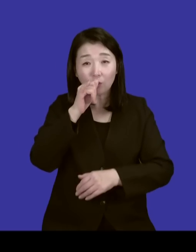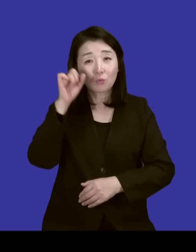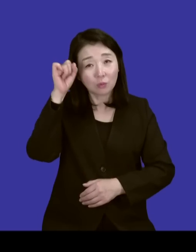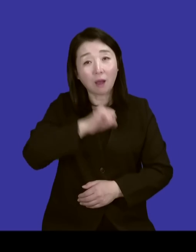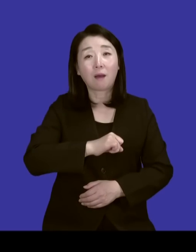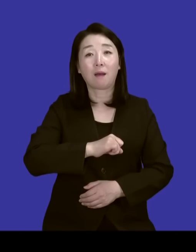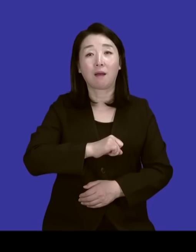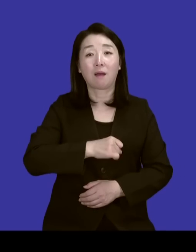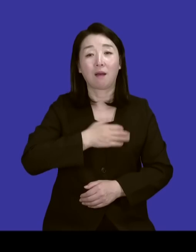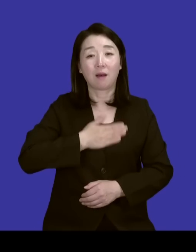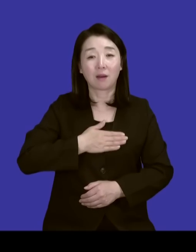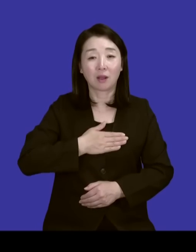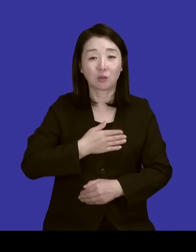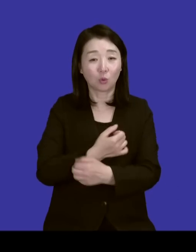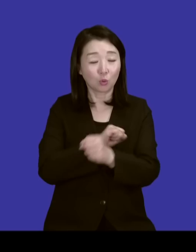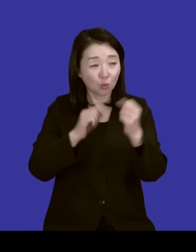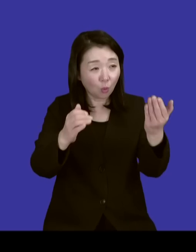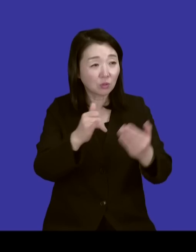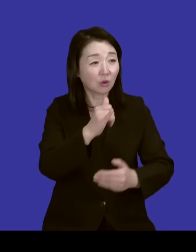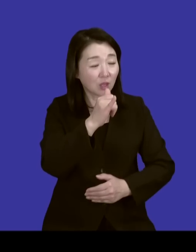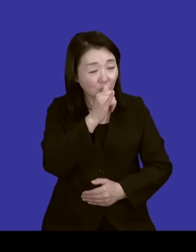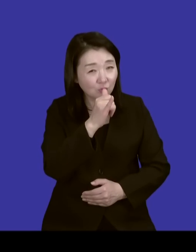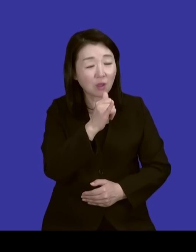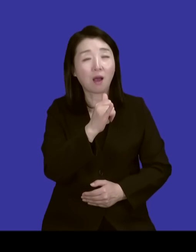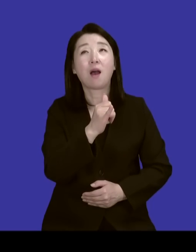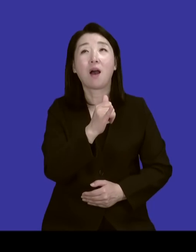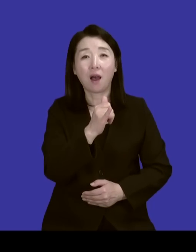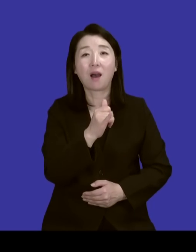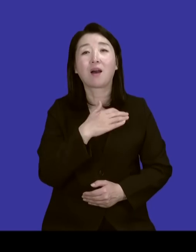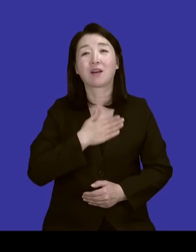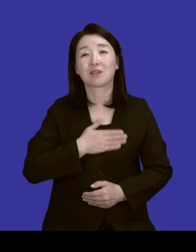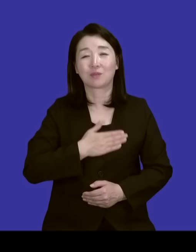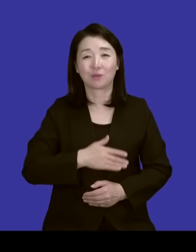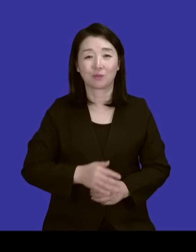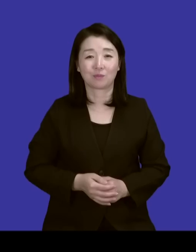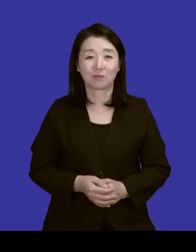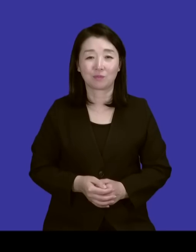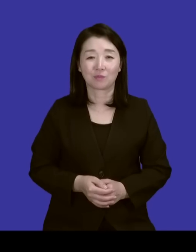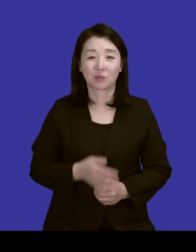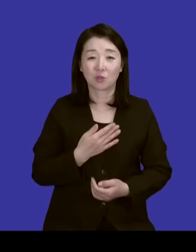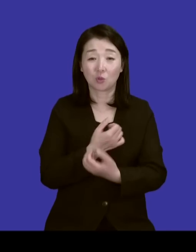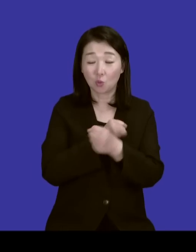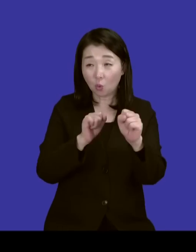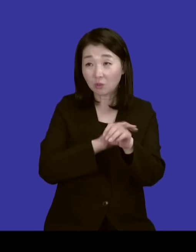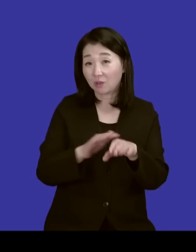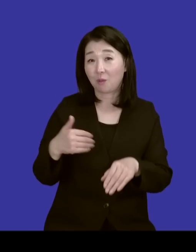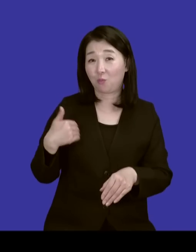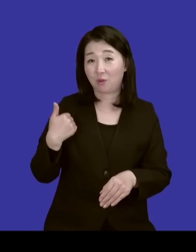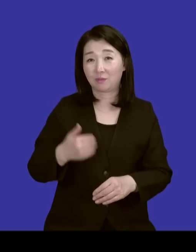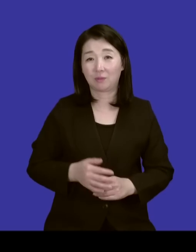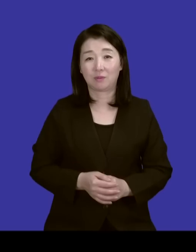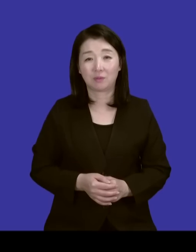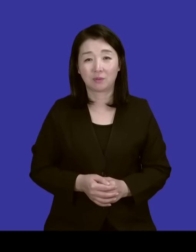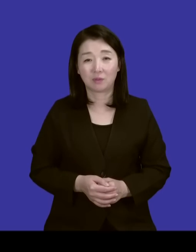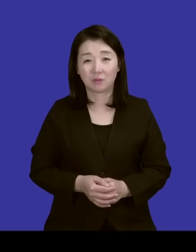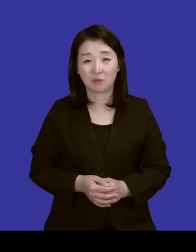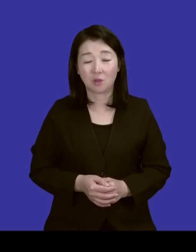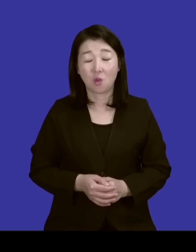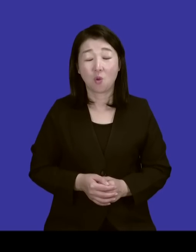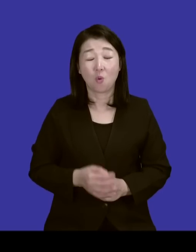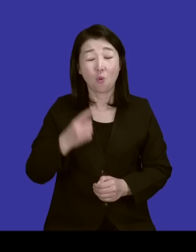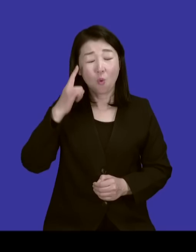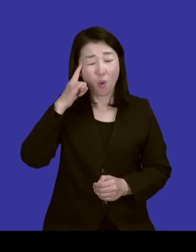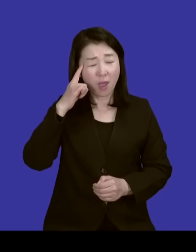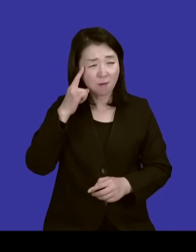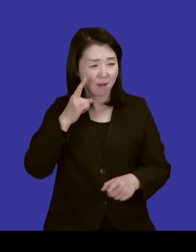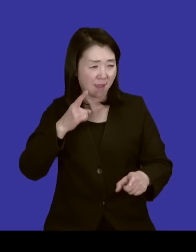그리고 용서라는 게 있구나. 여기는 저는 용서를 잘 몰랐었거든요. 반드시 응징해야